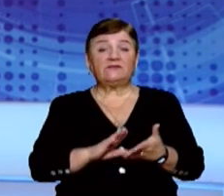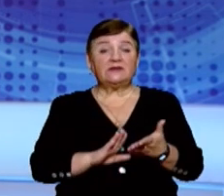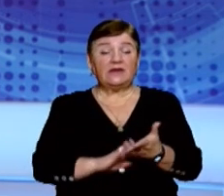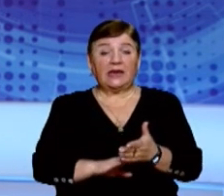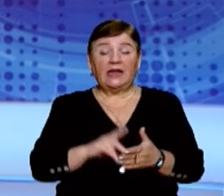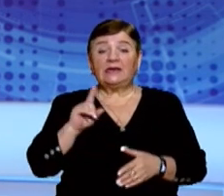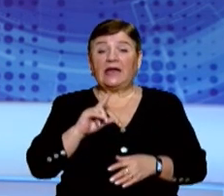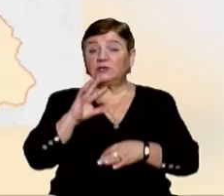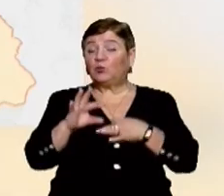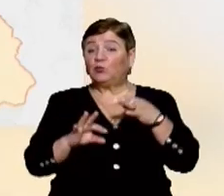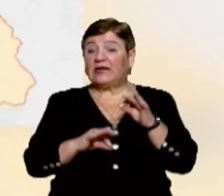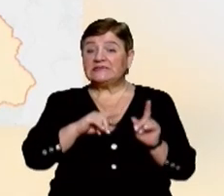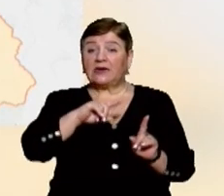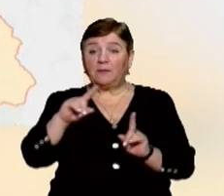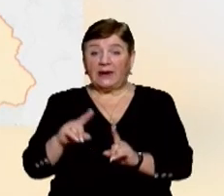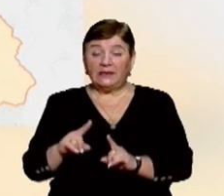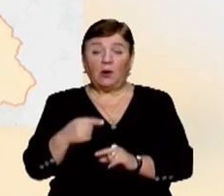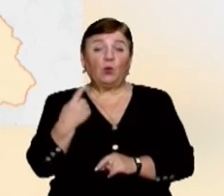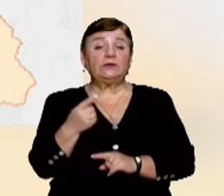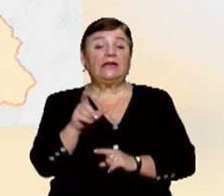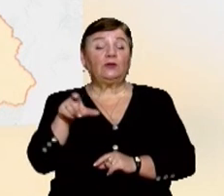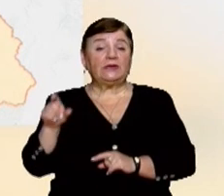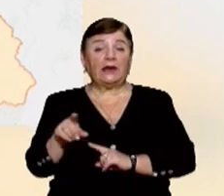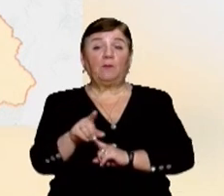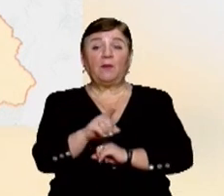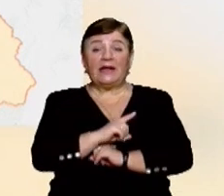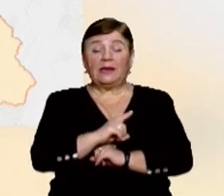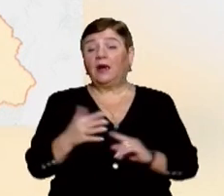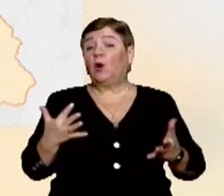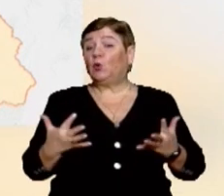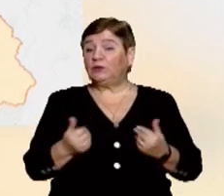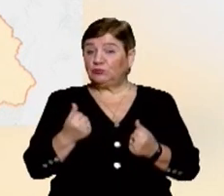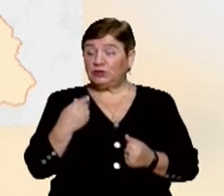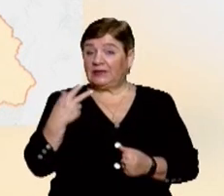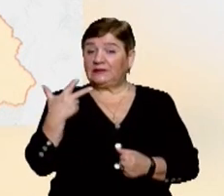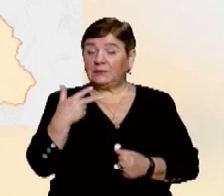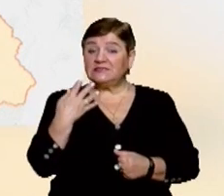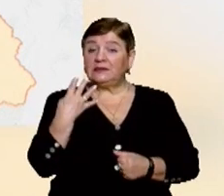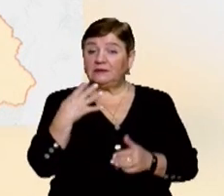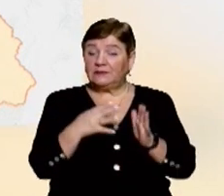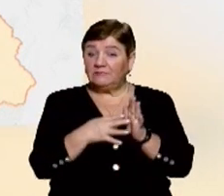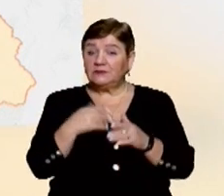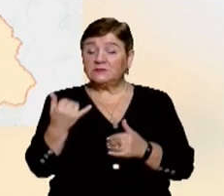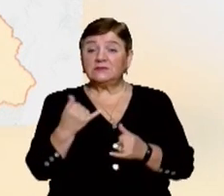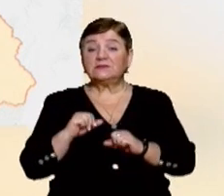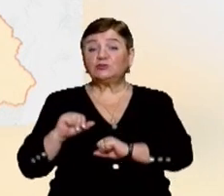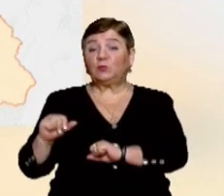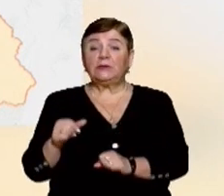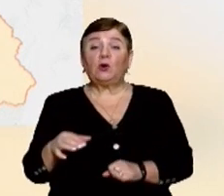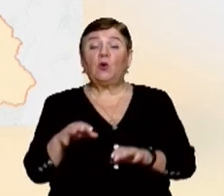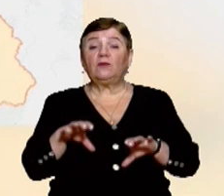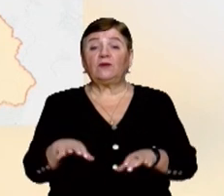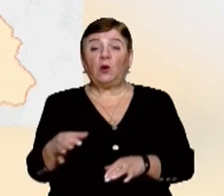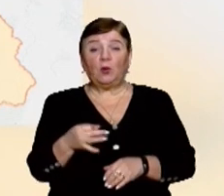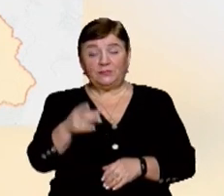добу на Закарпатті. Водночас одна людина померла від ускладнень, одужали 39. Про це сьогодні розповів заступник голови